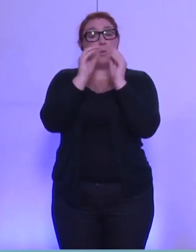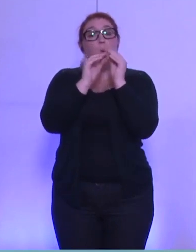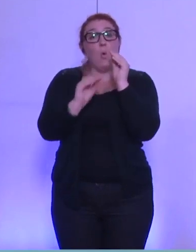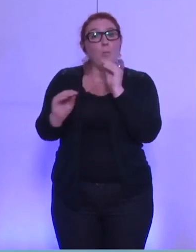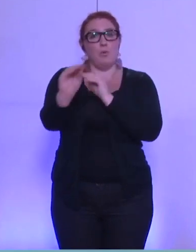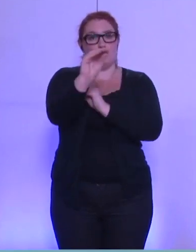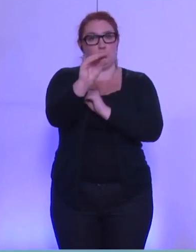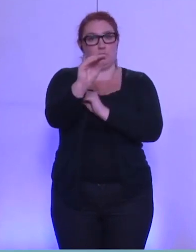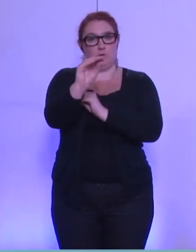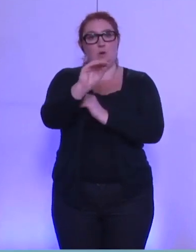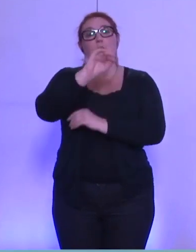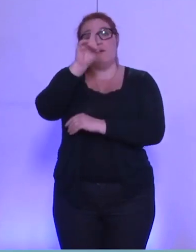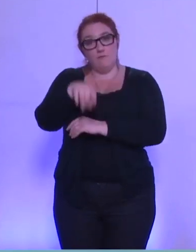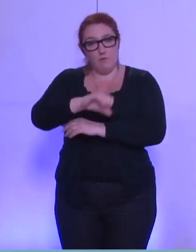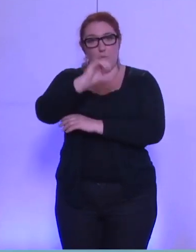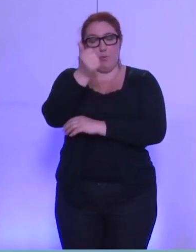créer ce dialogue